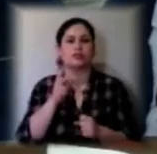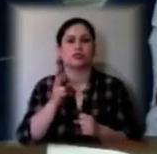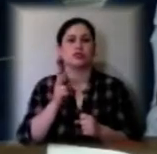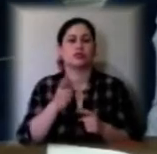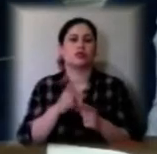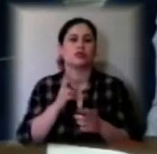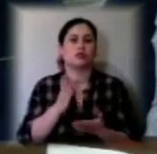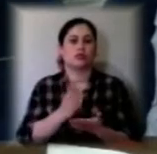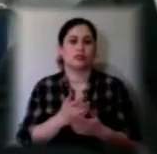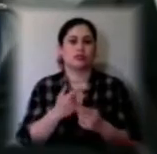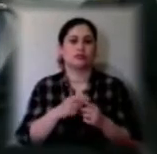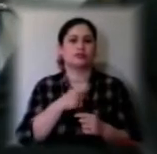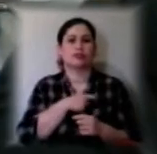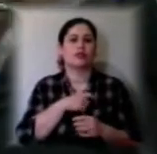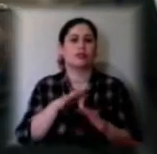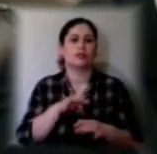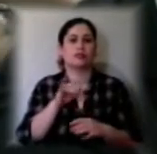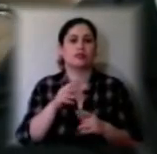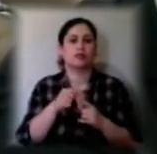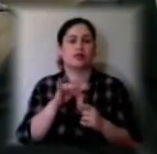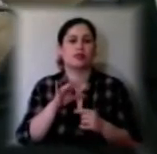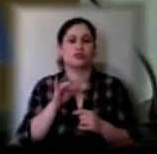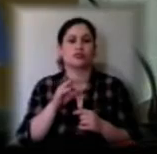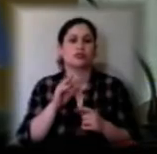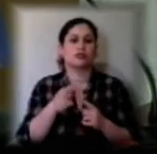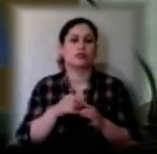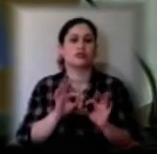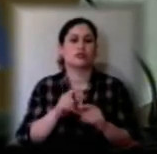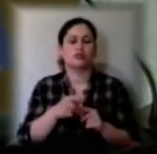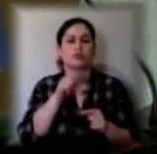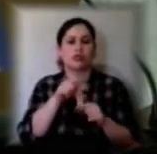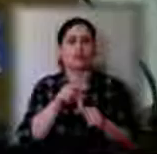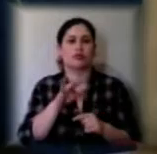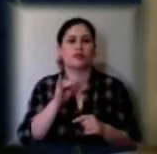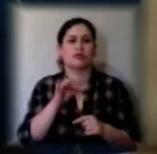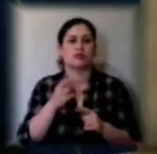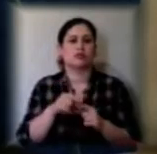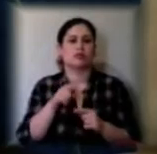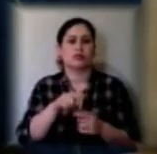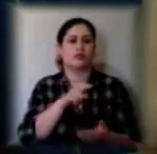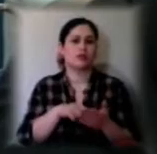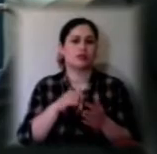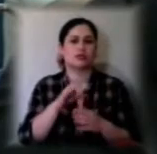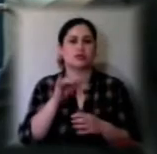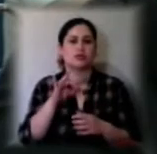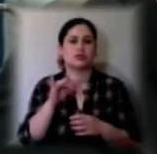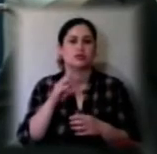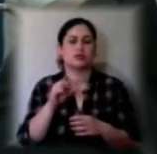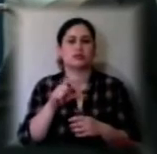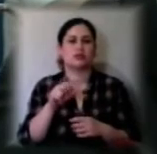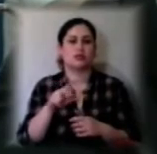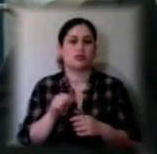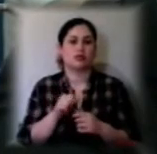Депутат міськради Єгор Рустинов пояснив, чому він проти винесення цього питання на розгляд у сесійній залі. Зараз ми